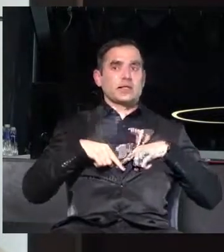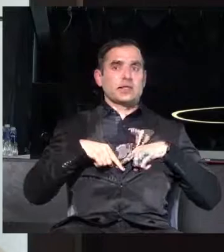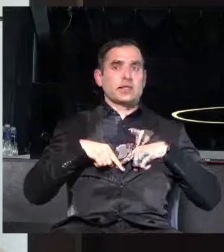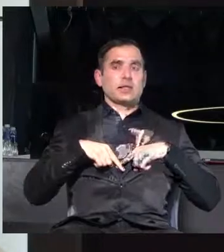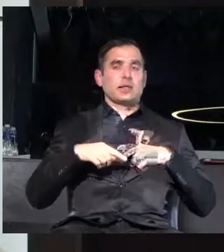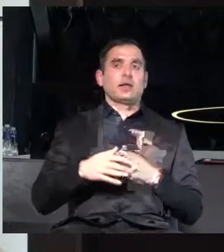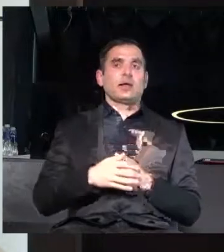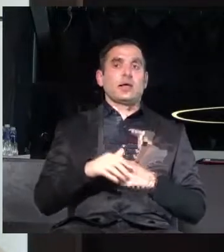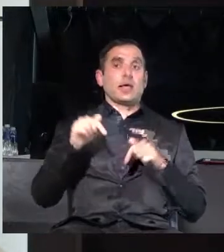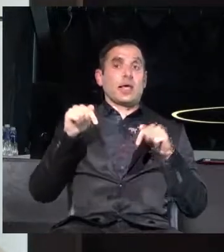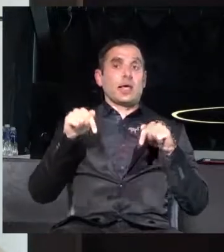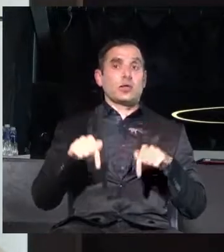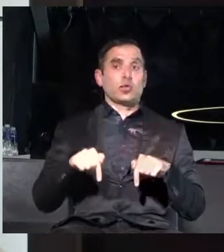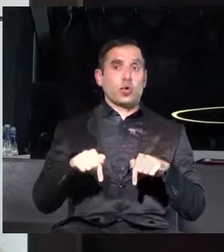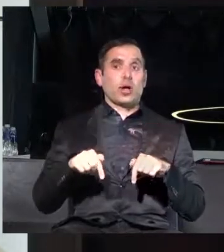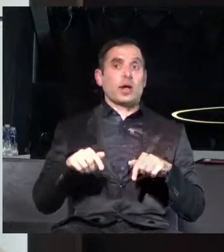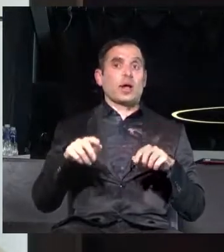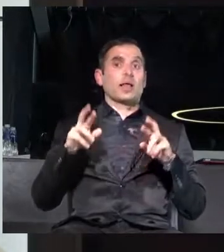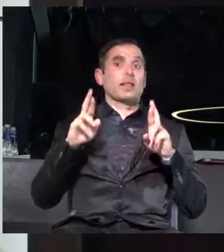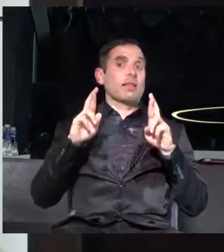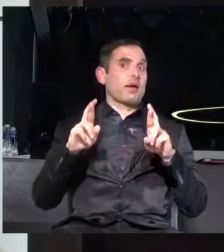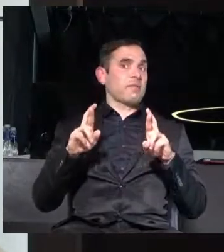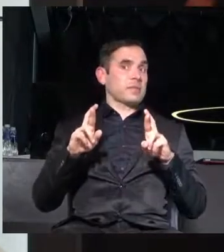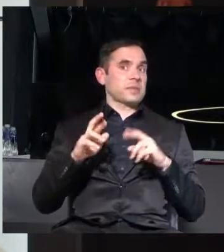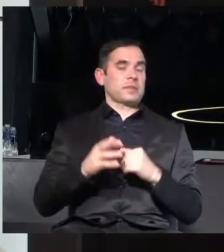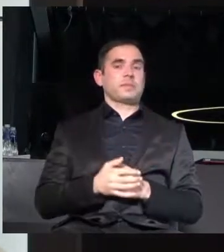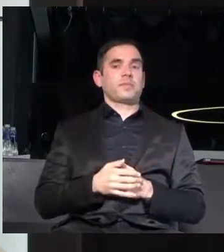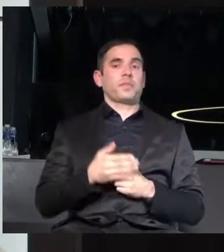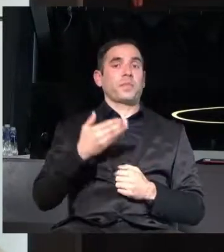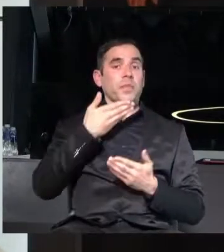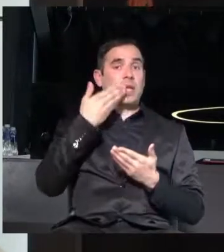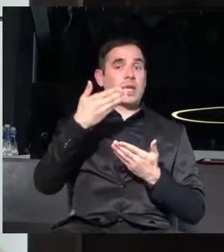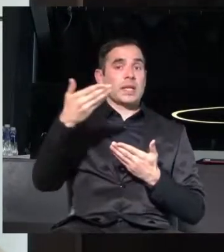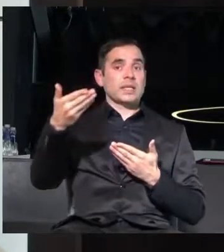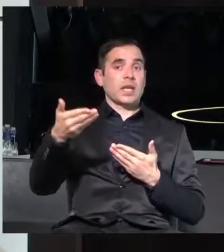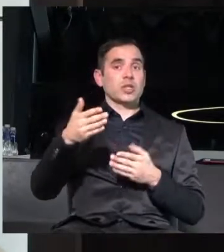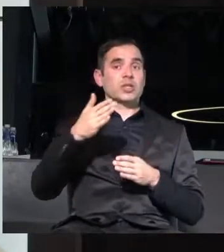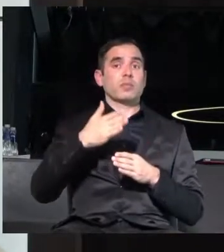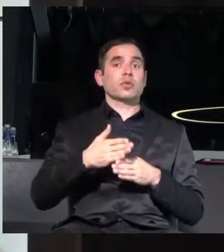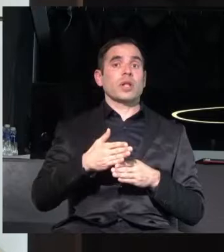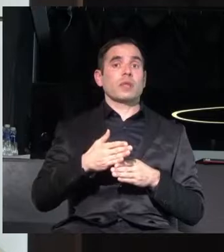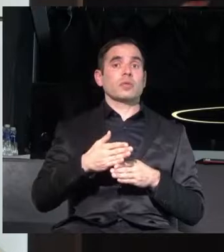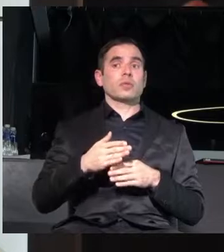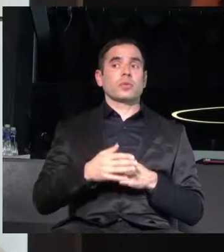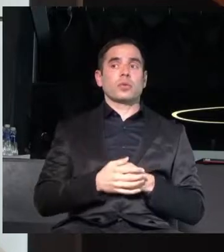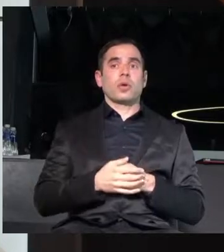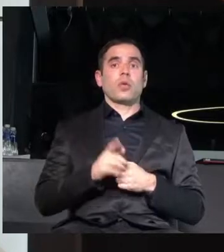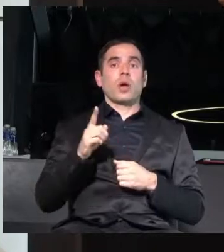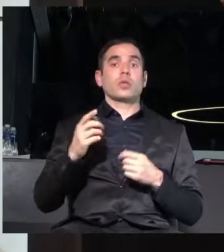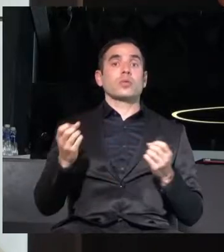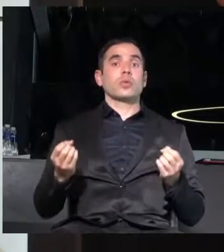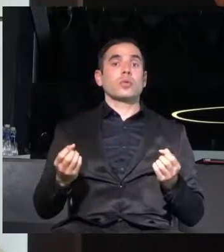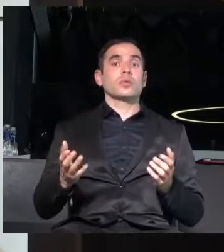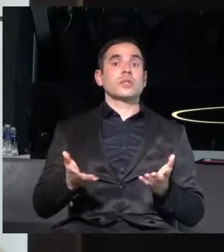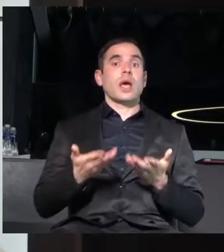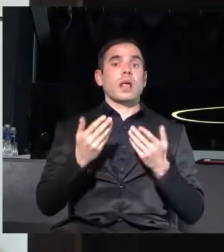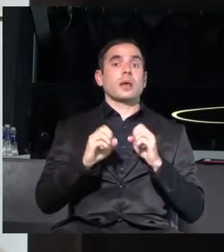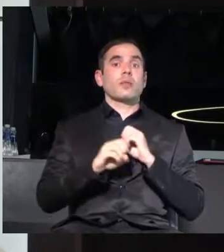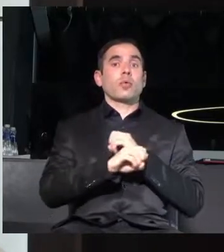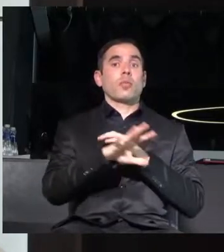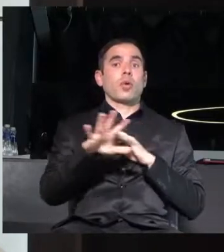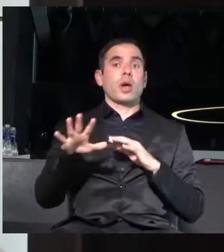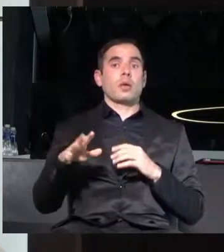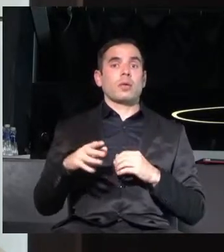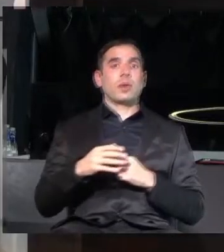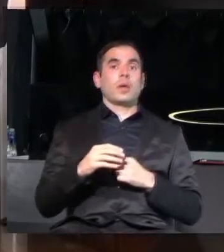съюз. И е тук, надявам се, да ни разкаже за последното сред тях, което стана популярно като делото за бебе